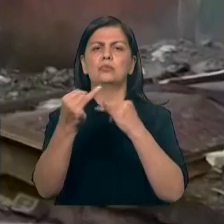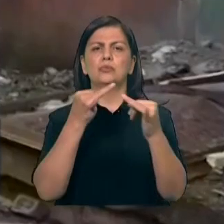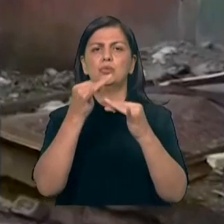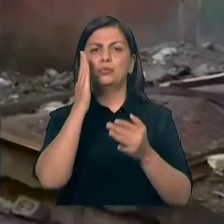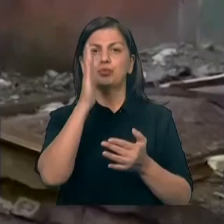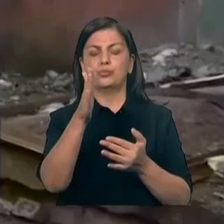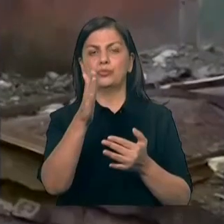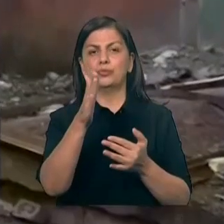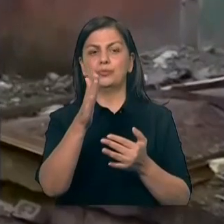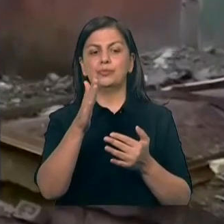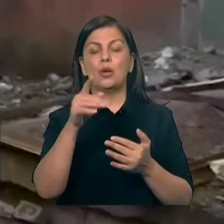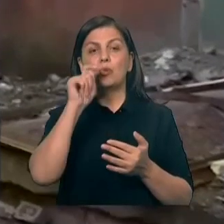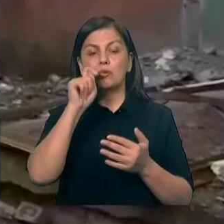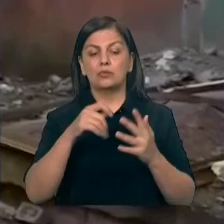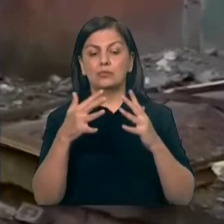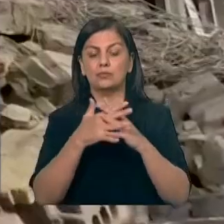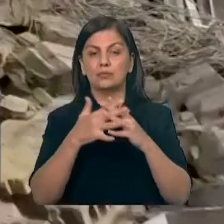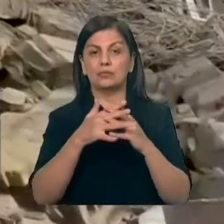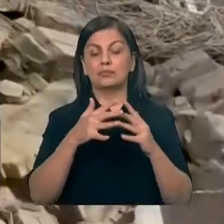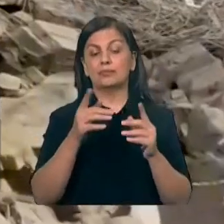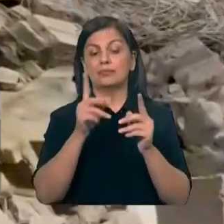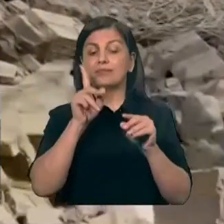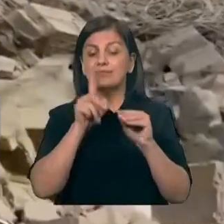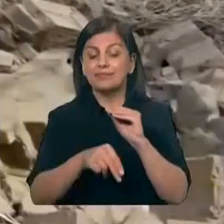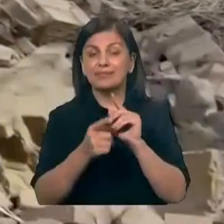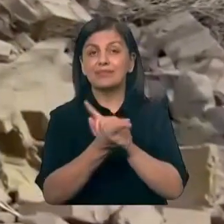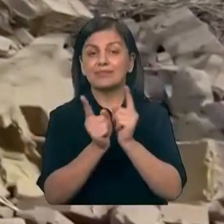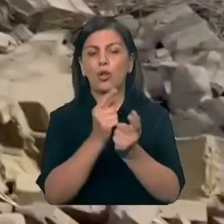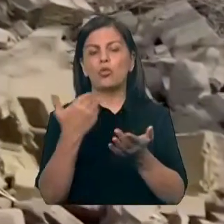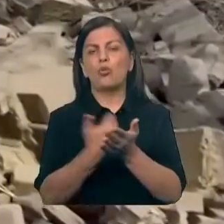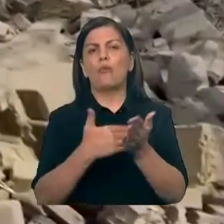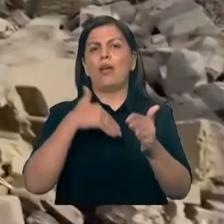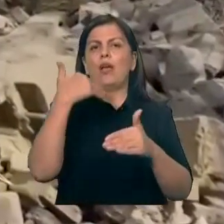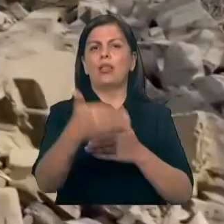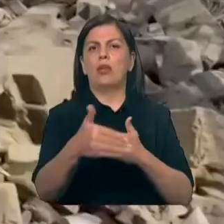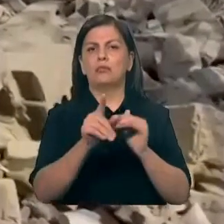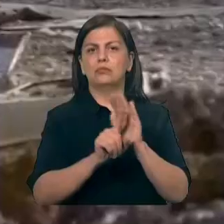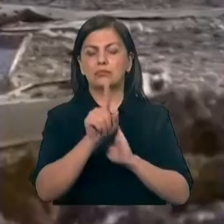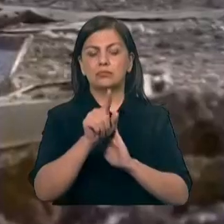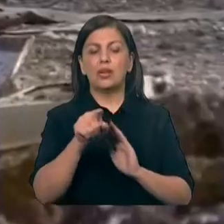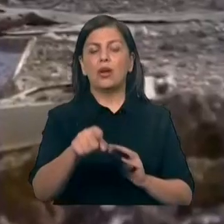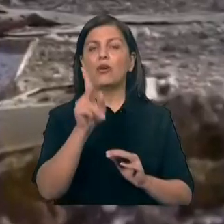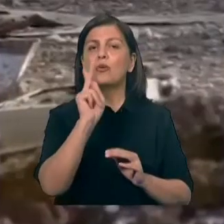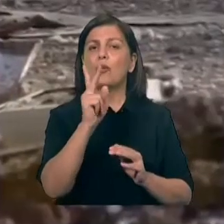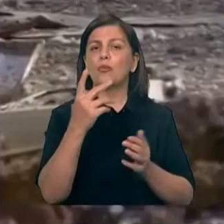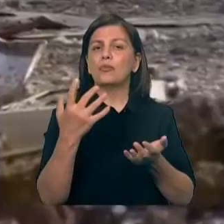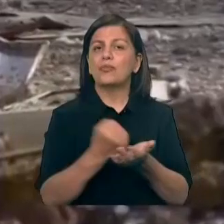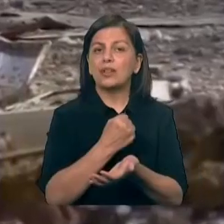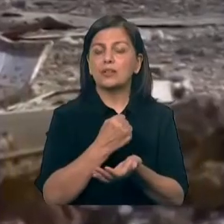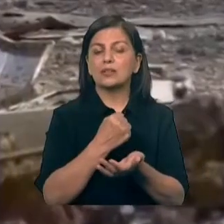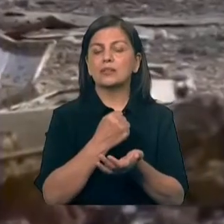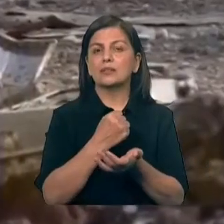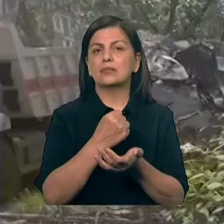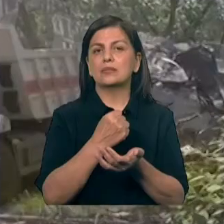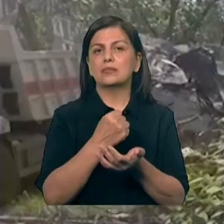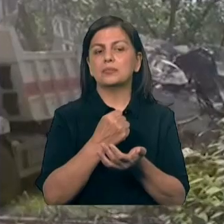Beləliklə, Ukrayna savaşı yekunlaşmaq əvəzinə yeni mərhələyə daxil olur. Bu mərhələdən 2000 qalib ayrılacağı az da